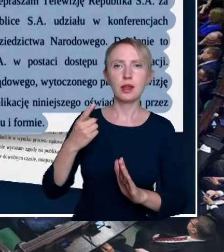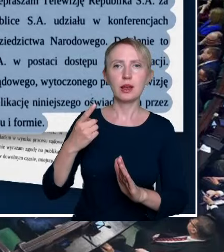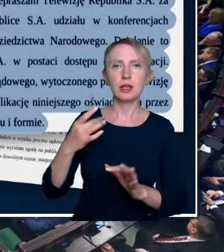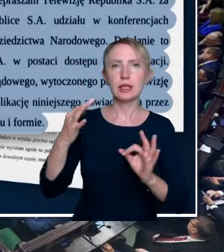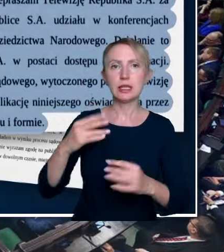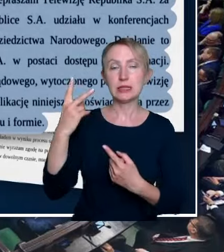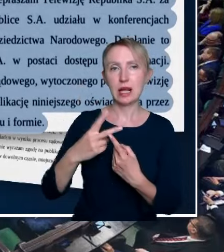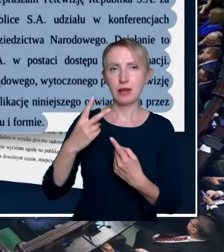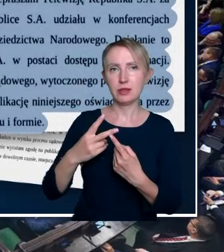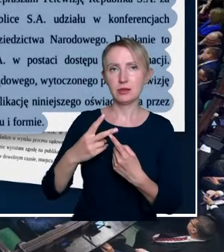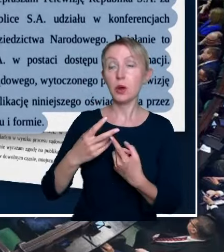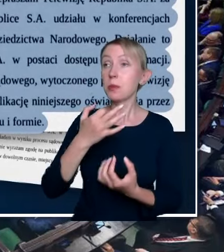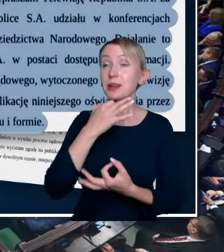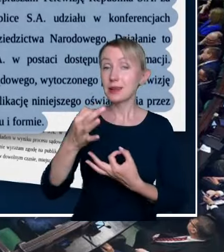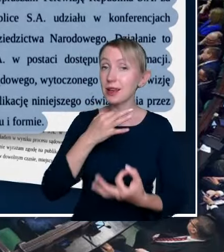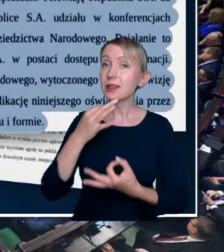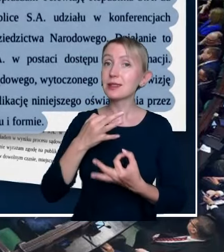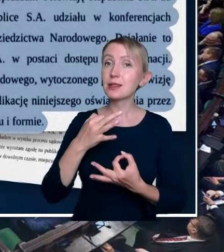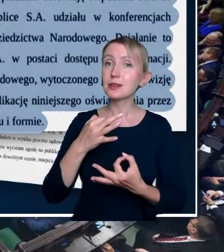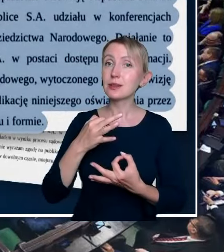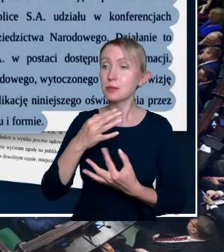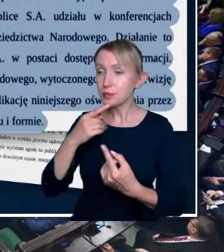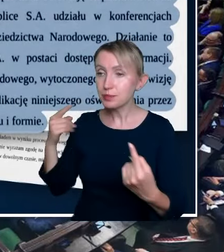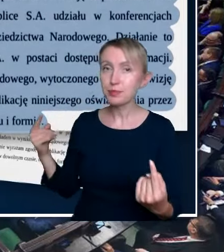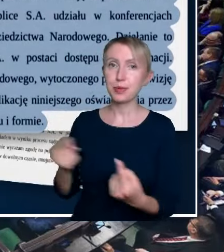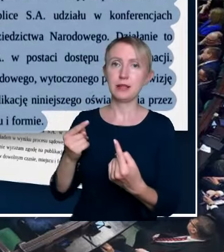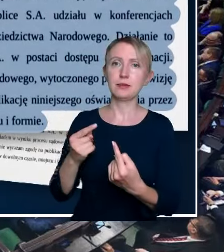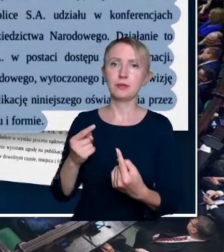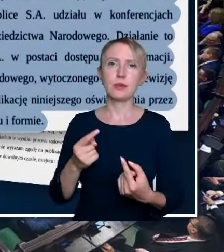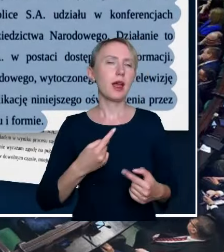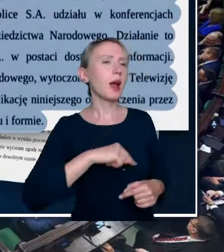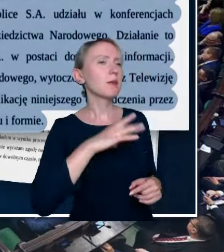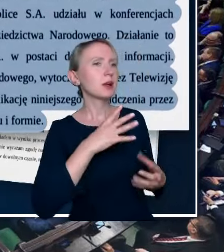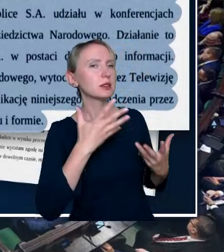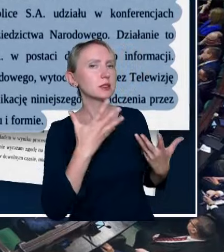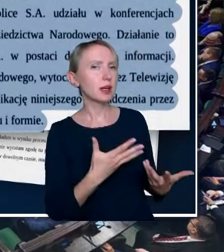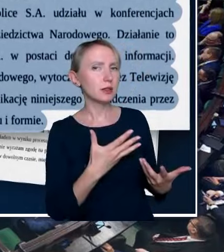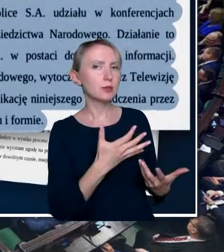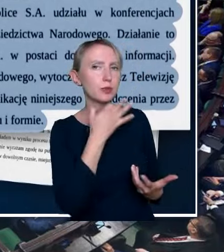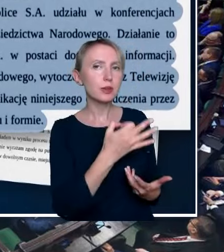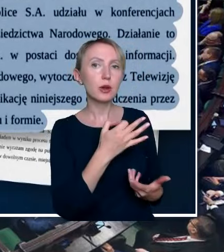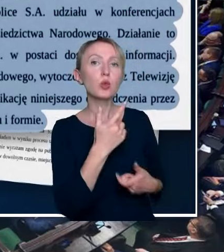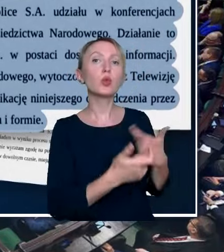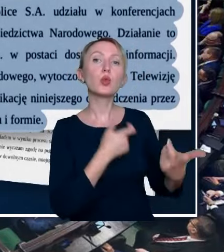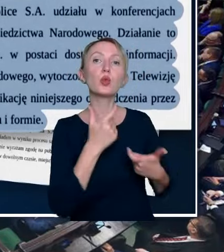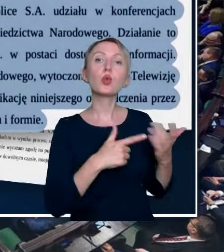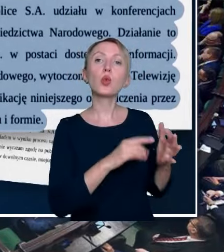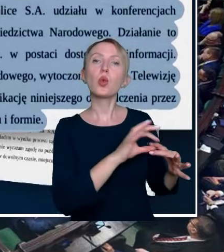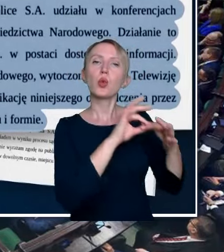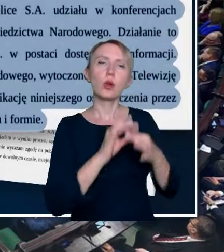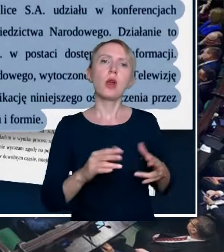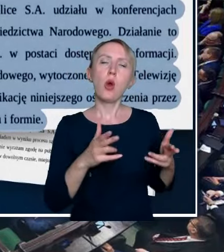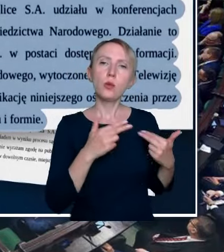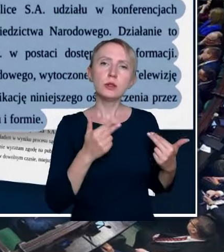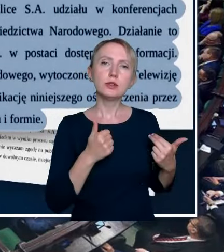telewizją, która zadaje pytania w punkt. A my chcieliśmy zadać pytania i zadajemy pytania dotyczące tej komisji,